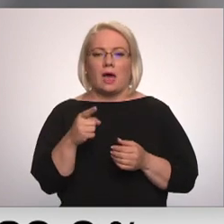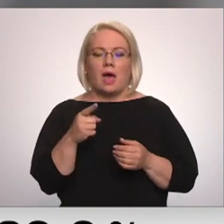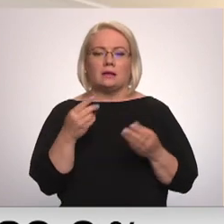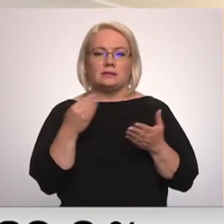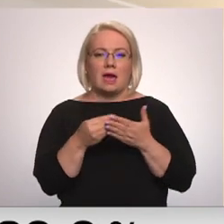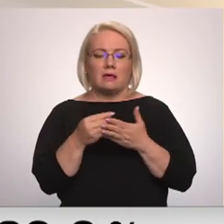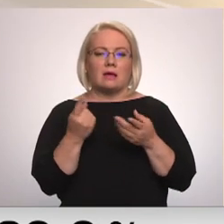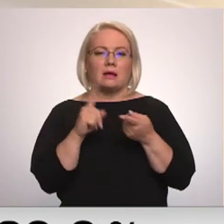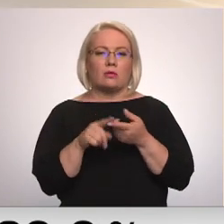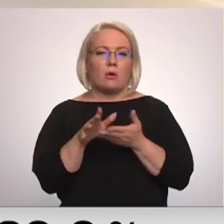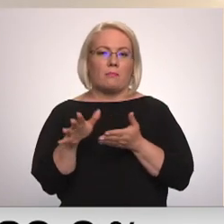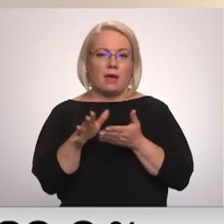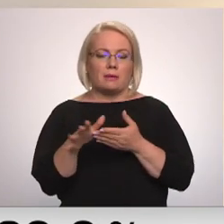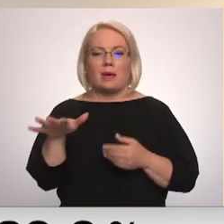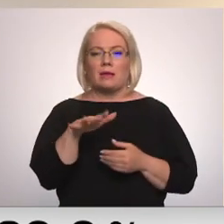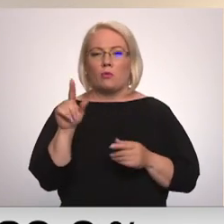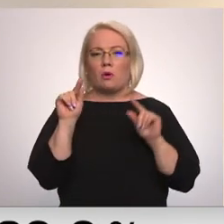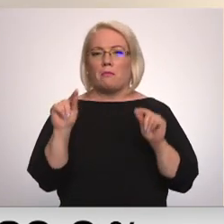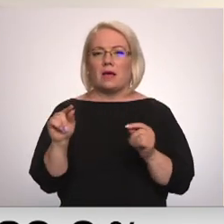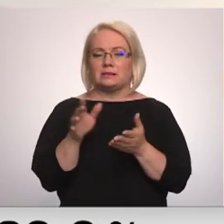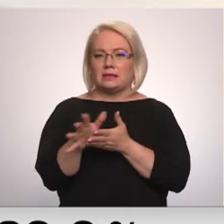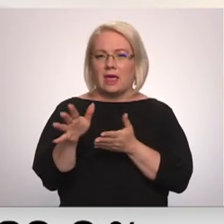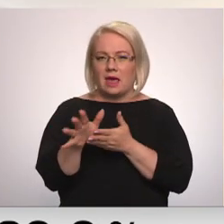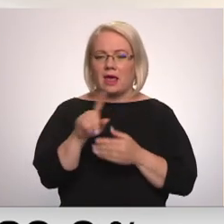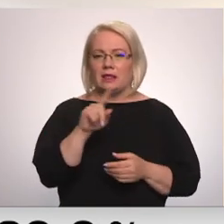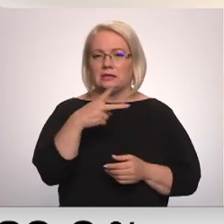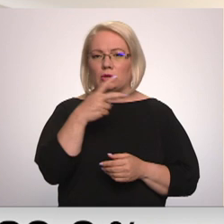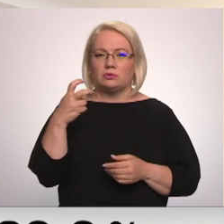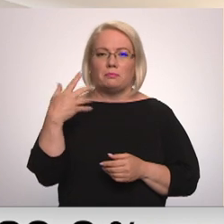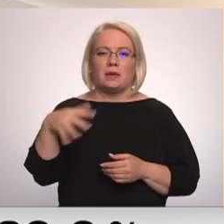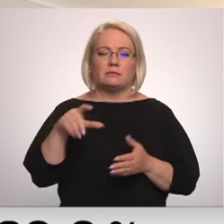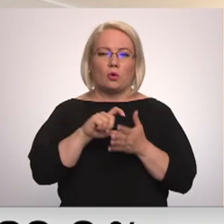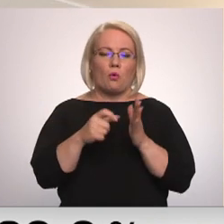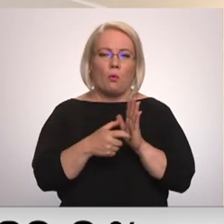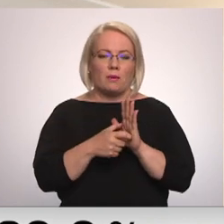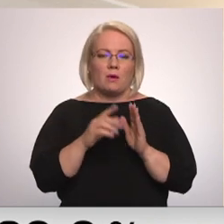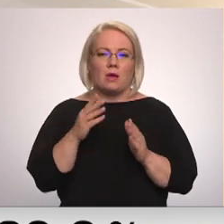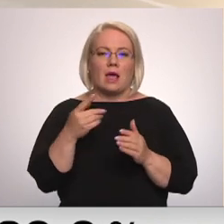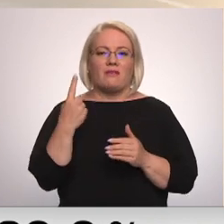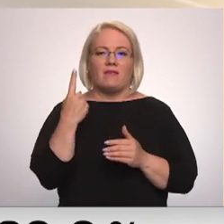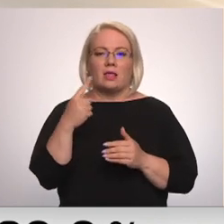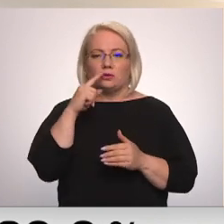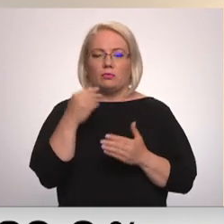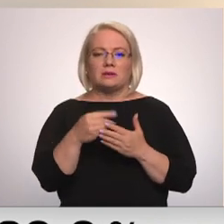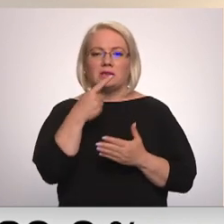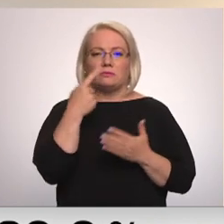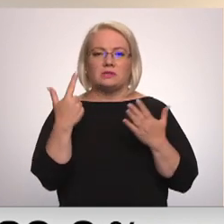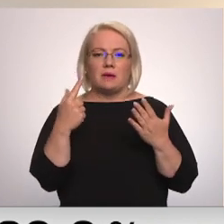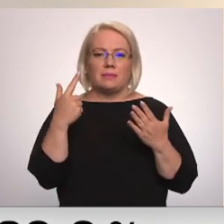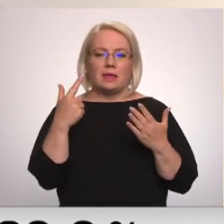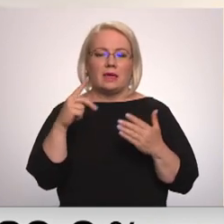Maisamniecībās ar mazu patēriņu līdz 250 kubikmetriem gadā megavatstunda maksās 173 eiro. Bet